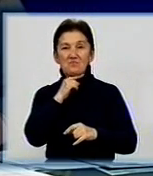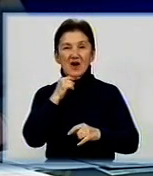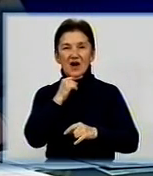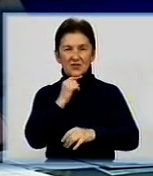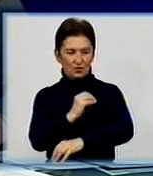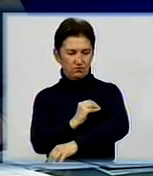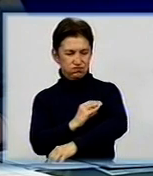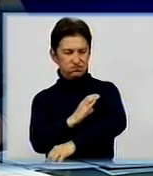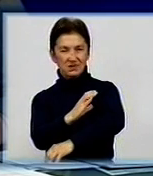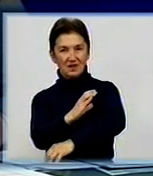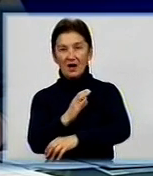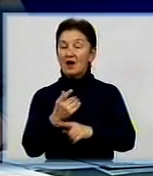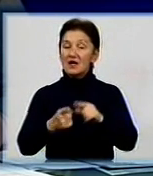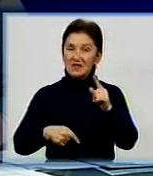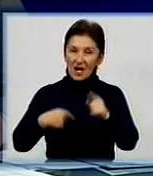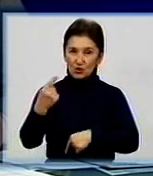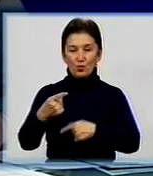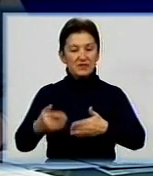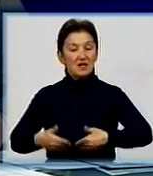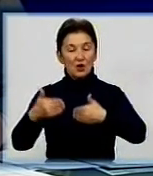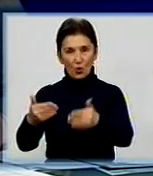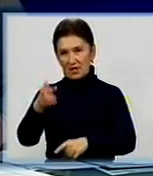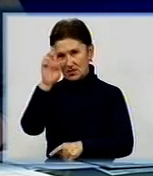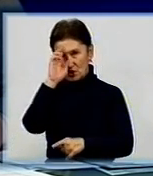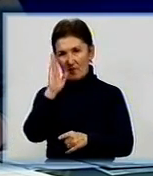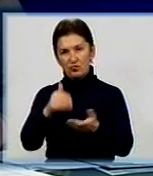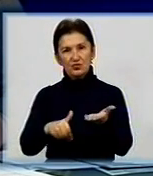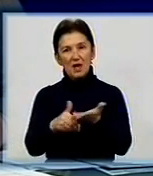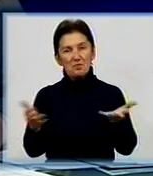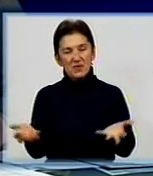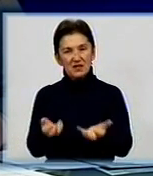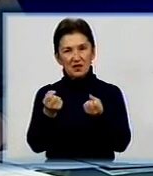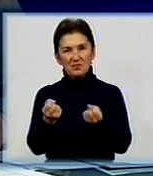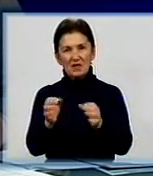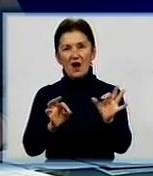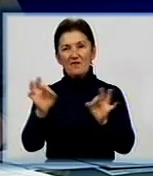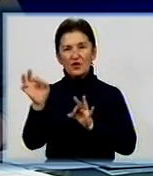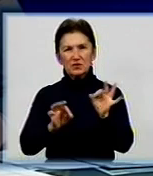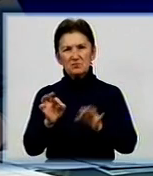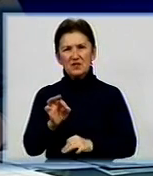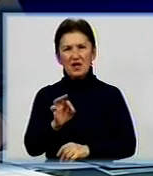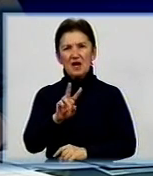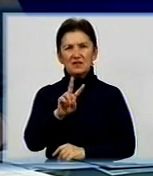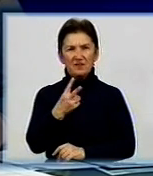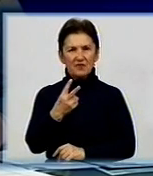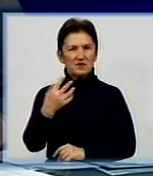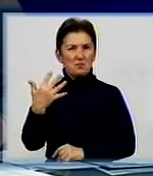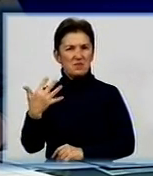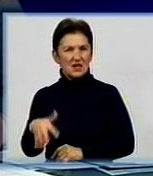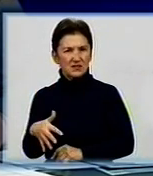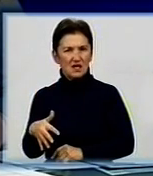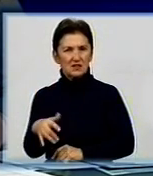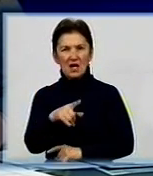це вже в подальшому держава буде підтримувати в розмірі 2 гривні 50 копійок за кілограм